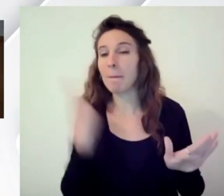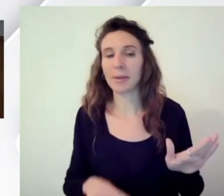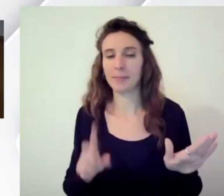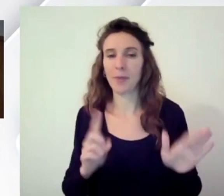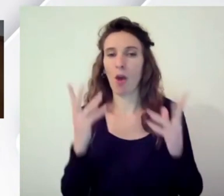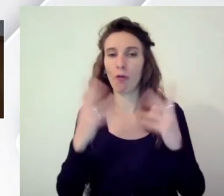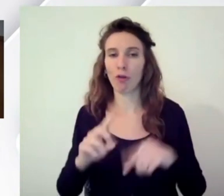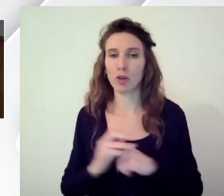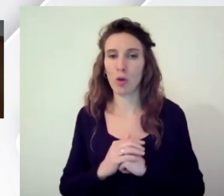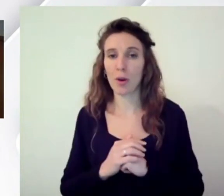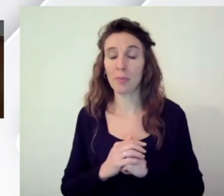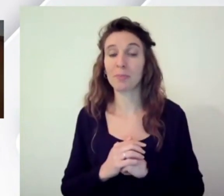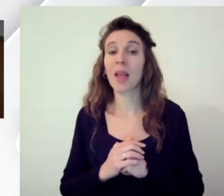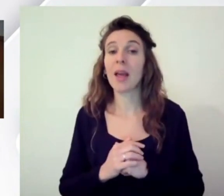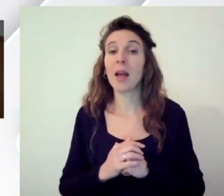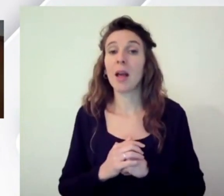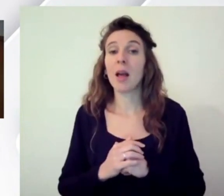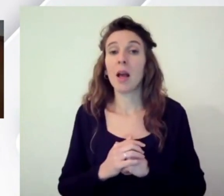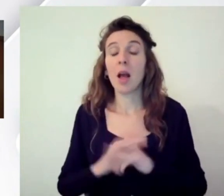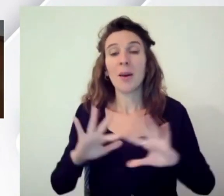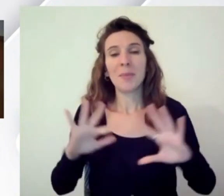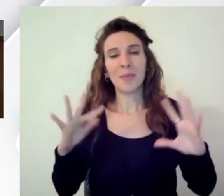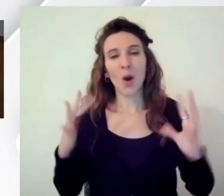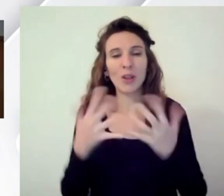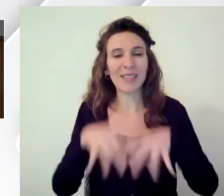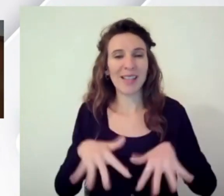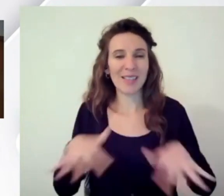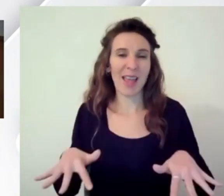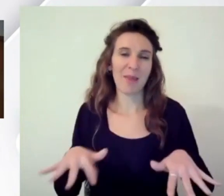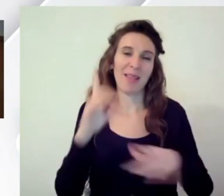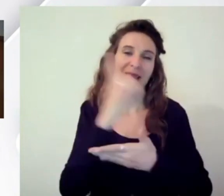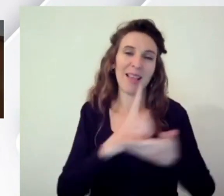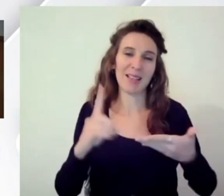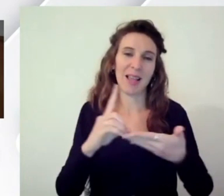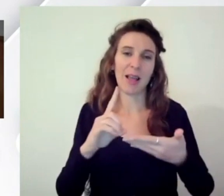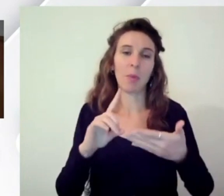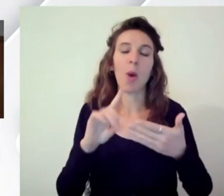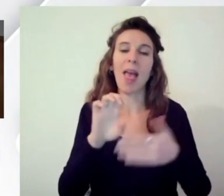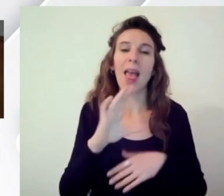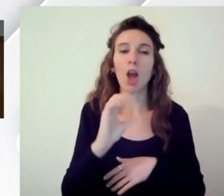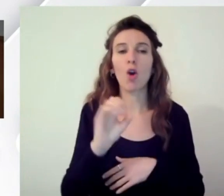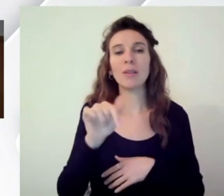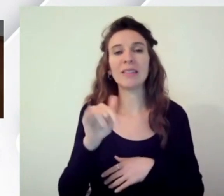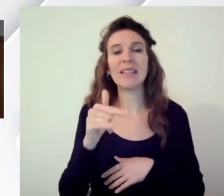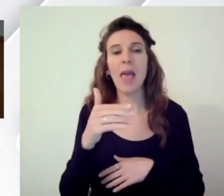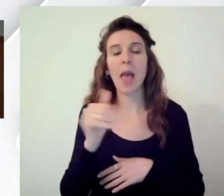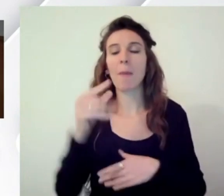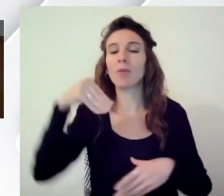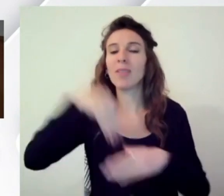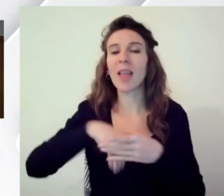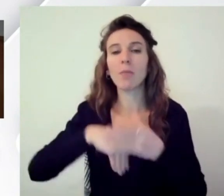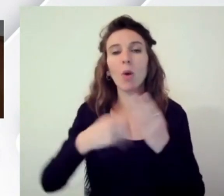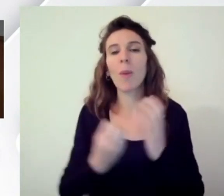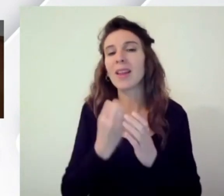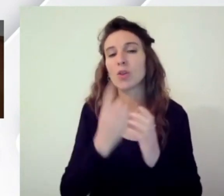tutte le risorse dell'ecosistema del design system del paese di quei ecosistema perché è fatto da molte risorse un kit UI o un kit